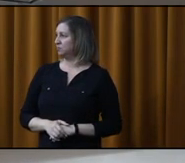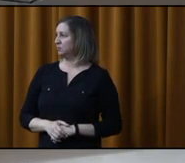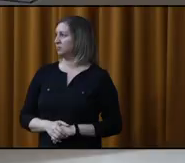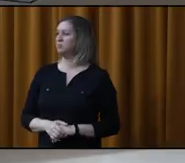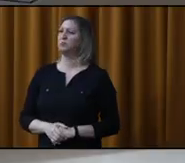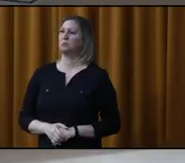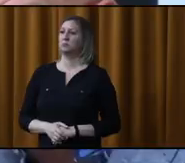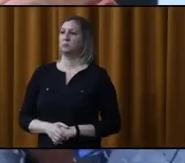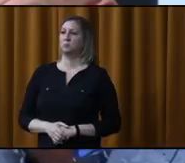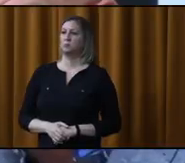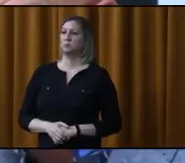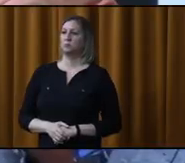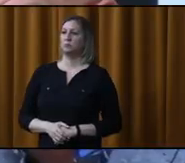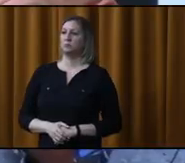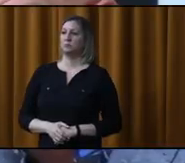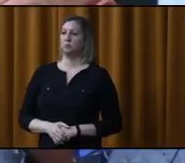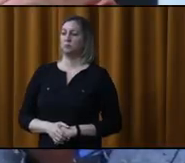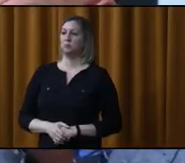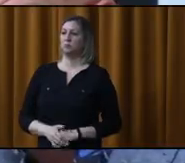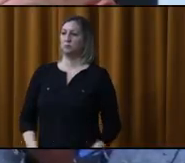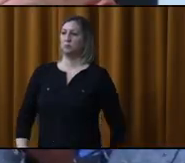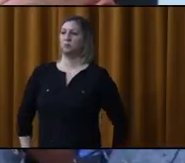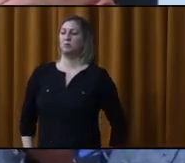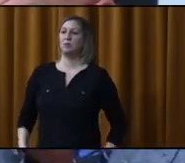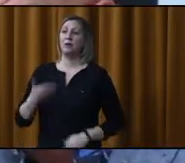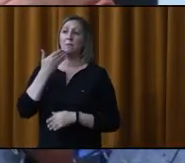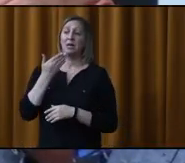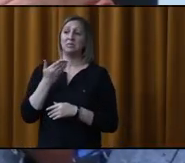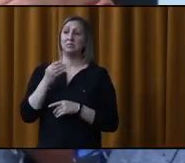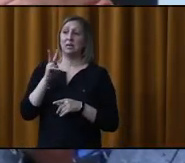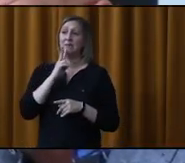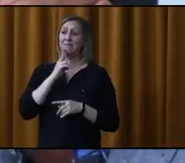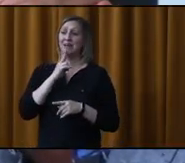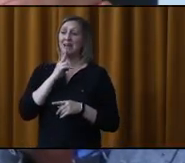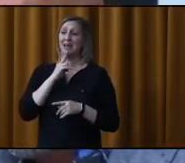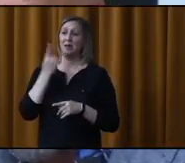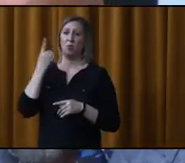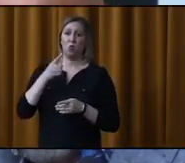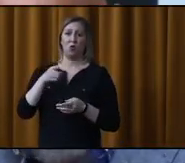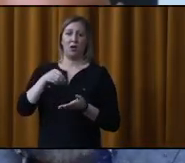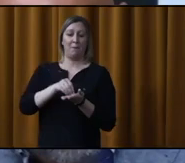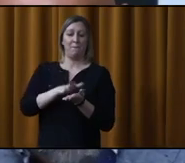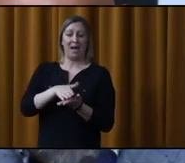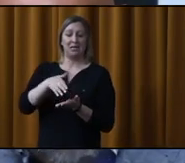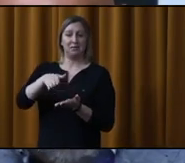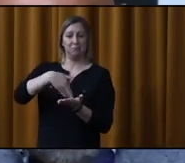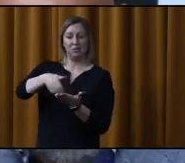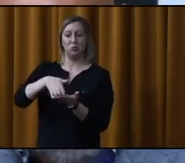Merci, M. Dufault. C'est un compromis qu'on doit faire sur le marquage routier